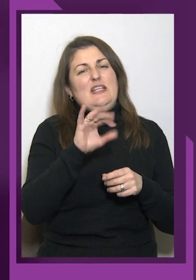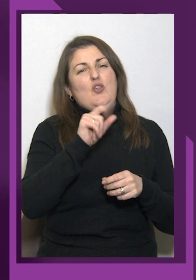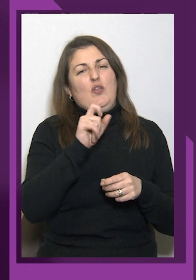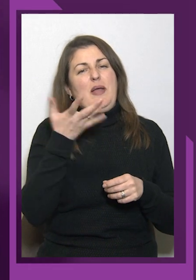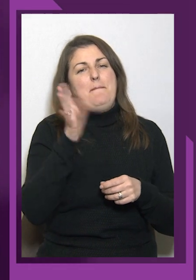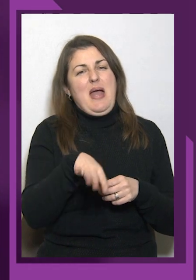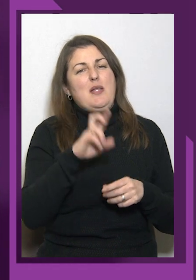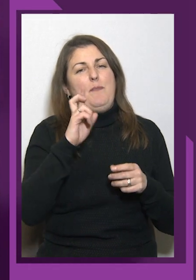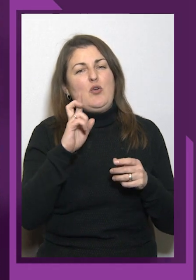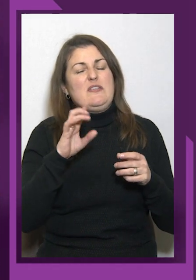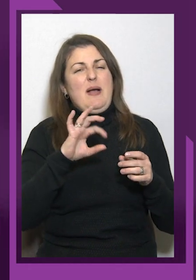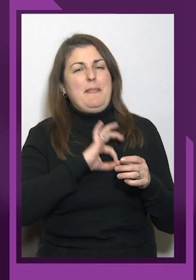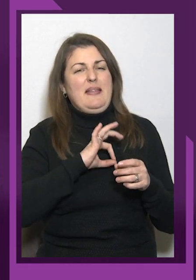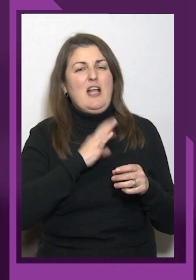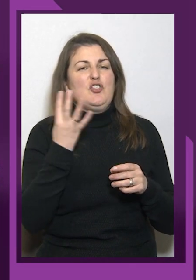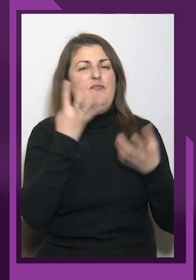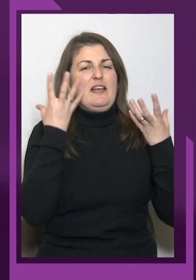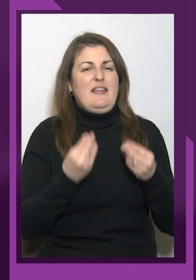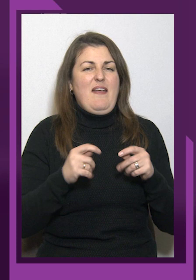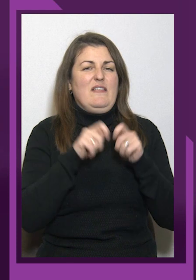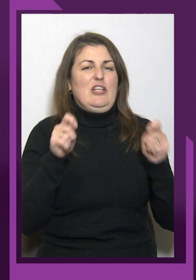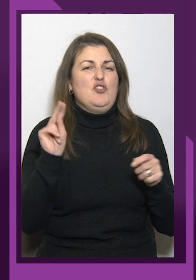Європи з парапауерліфтингу в Грузії.